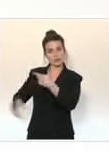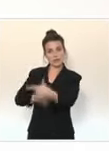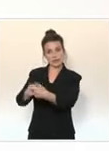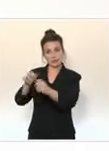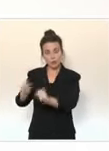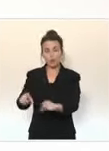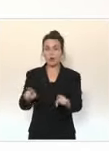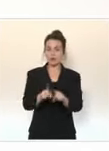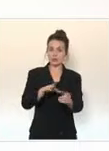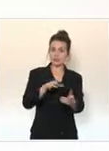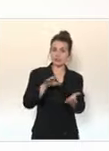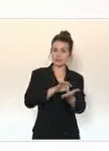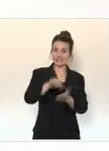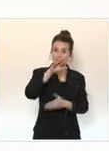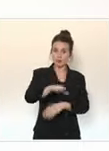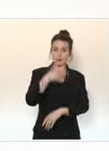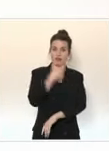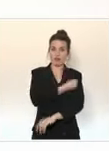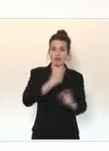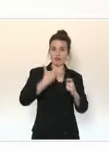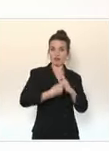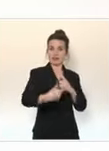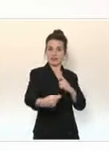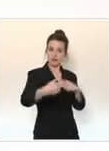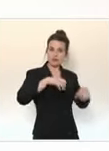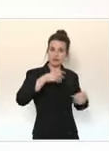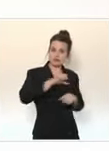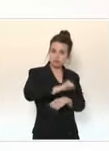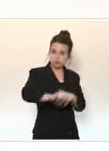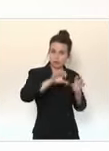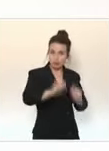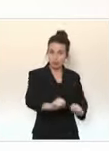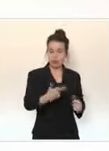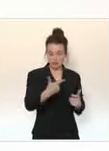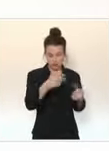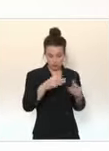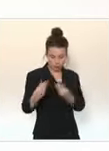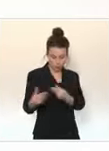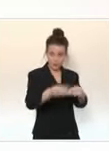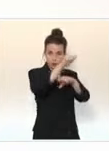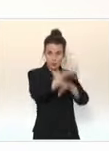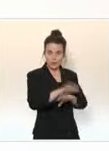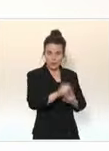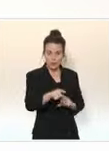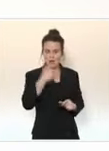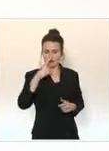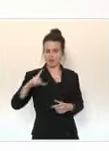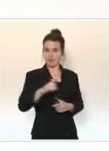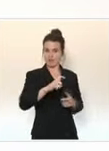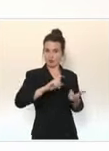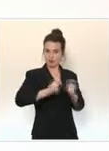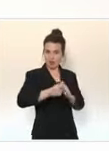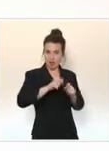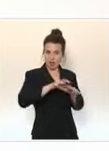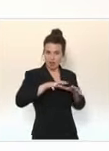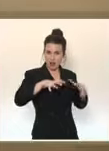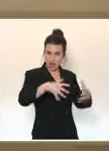pour renforcer la protection des populations si nous devions identifier tel ou tel variant en concentration importante sur un